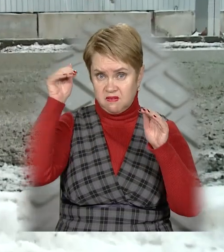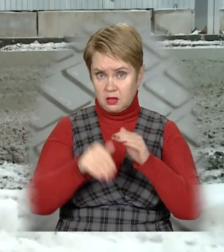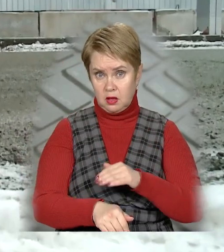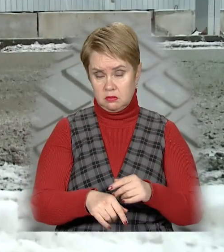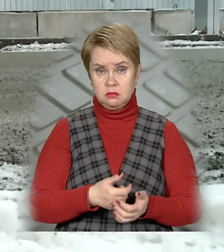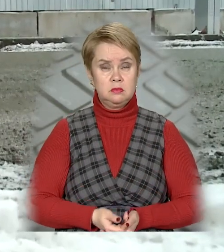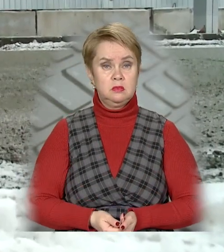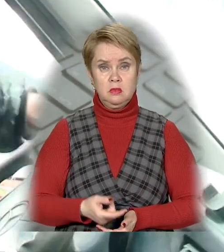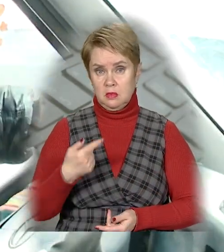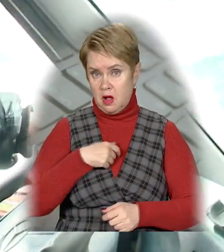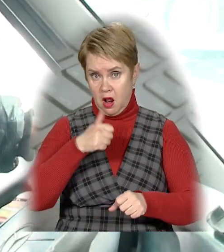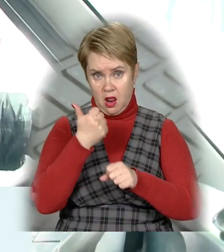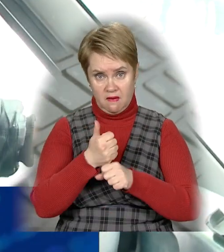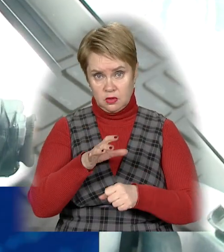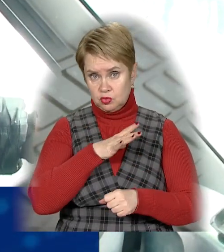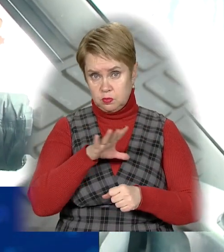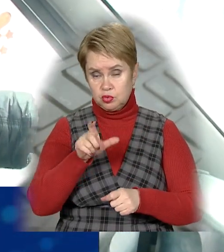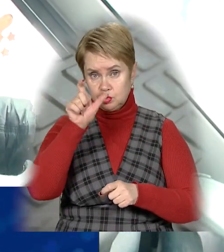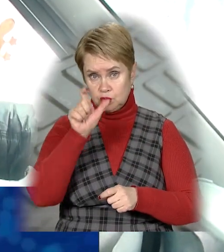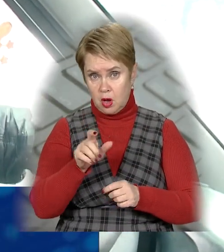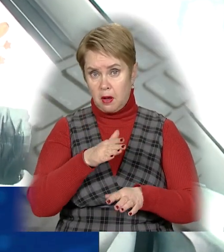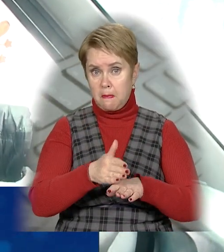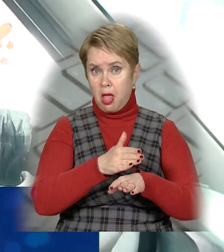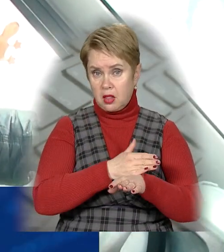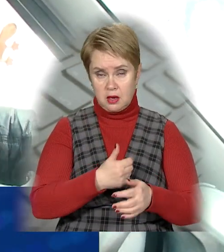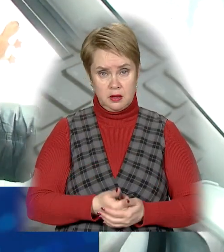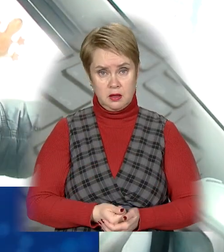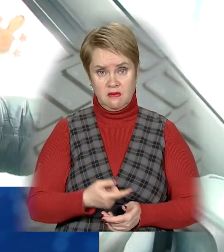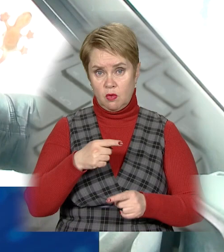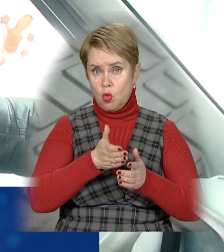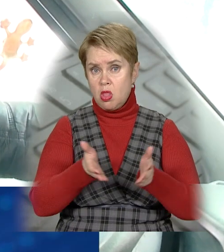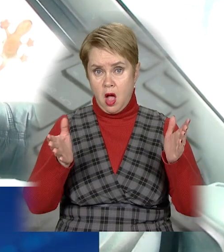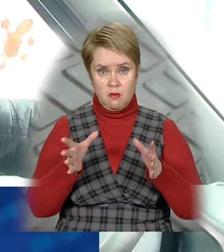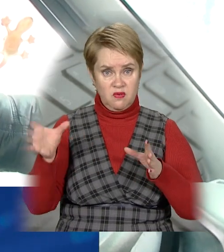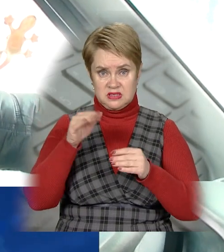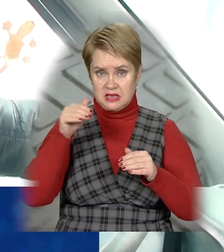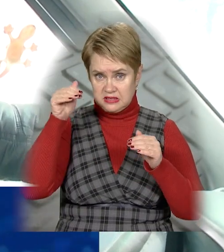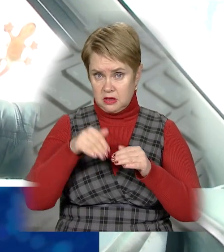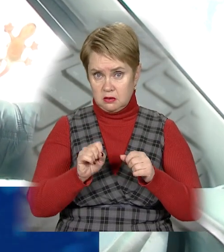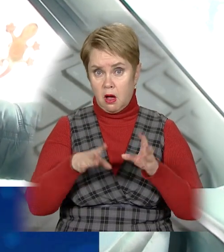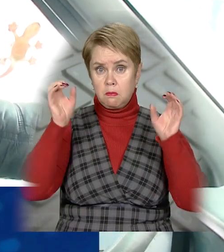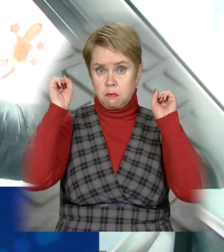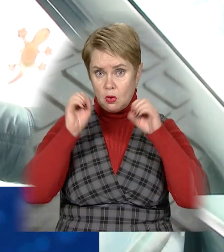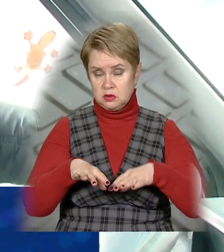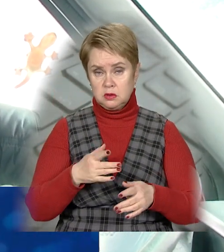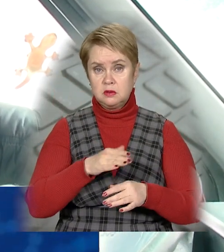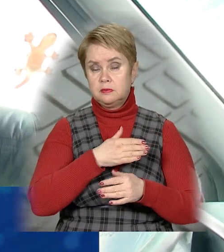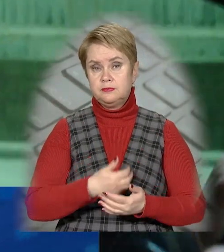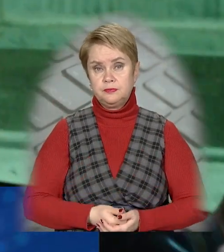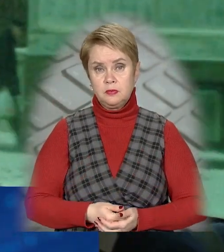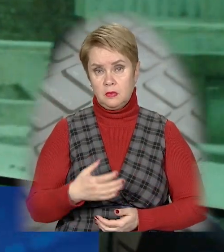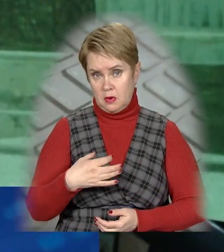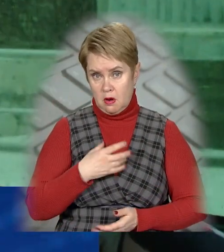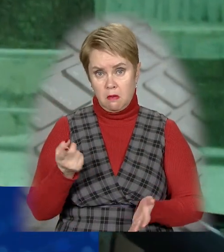і уїхати подальше. Головне, щоб не бросило, чоловік приїхав медленно і в цю яму сильніше заїжджав, тому що кидануть в праву сторону.